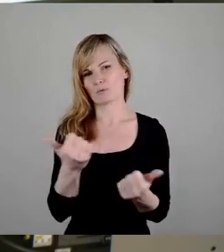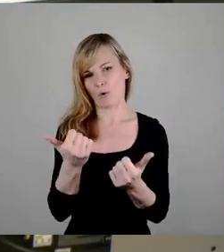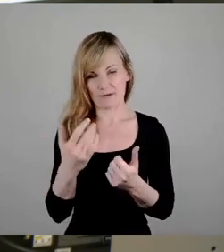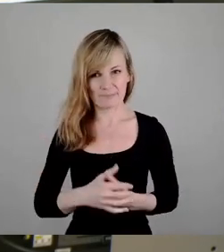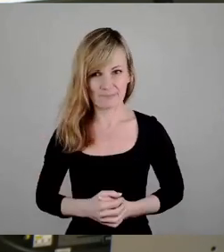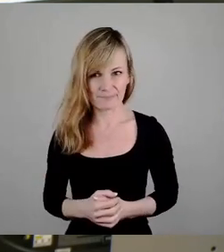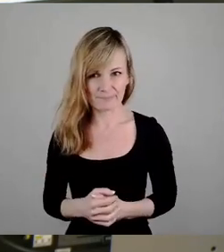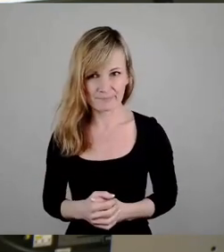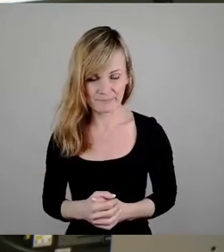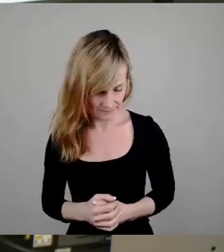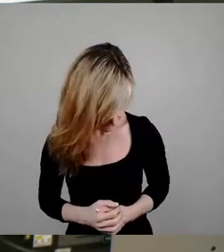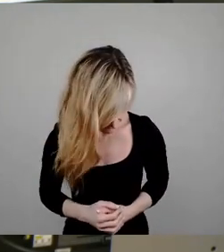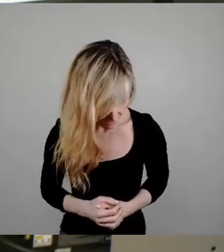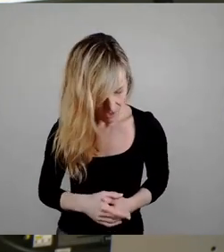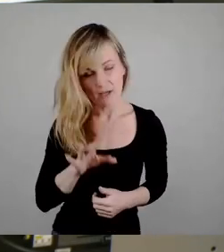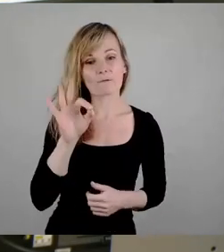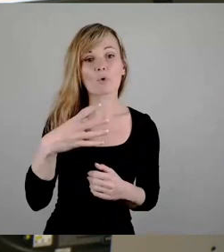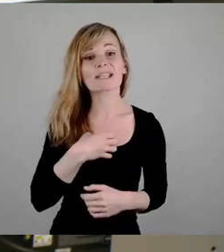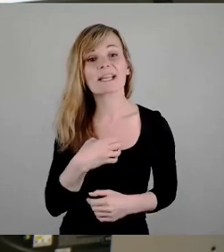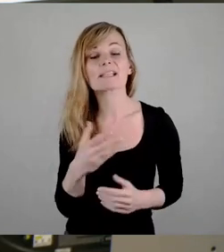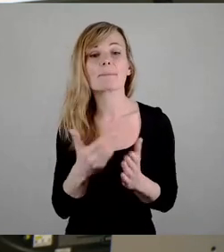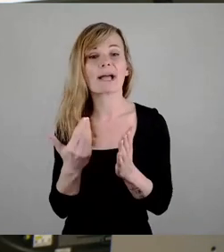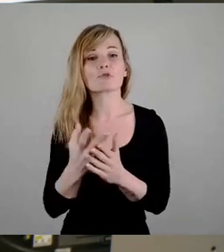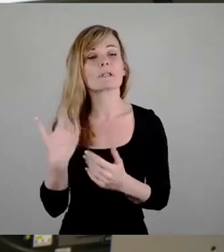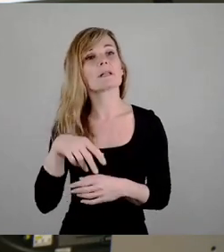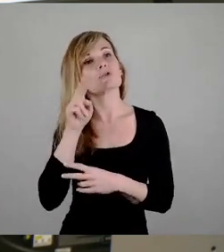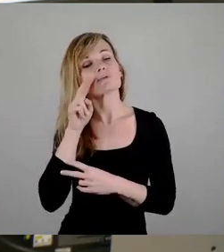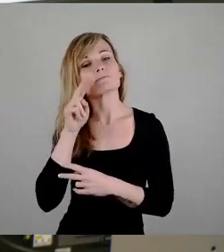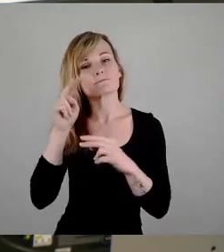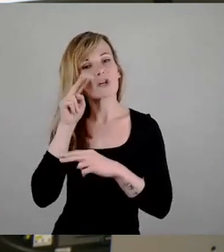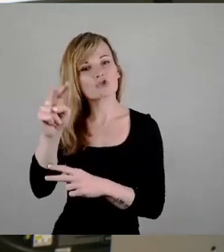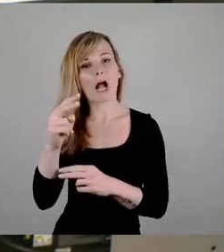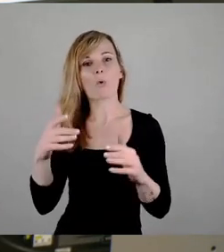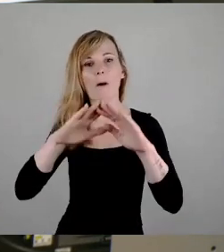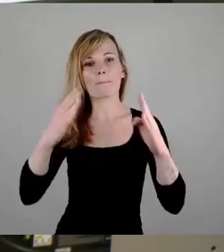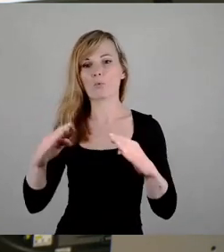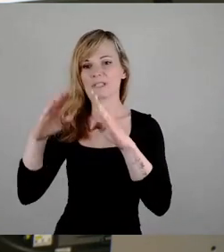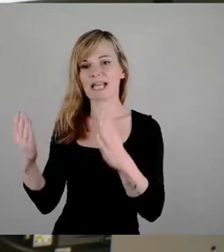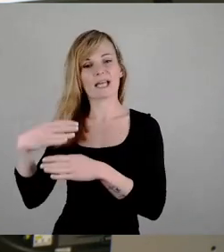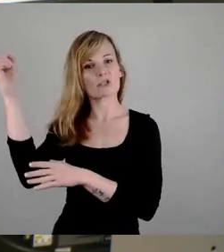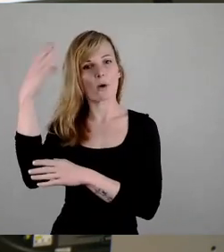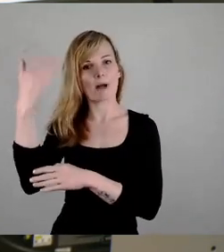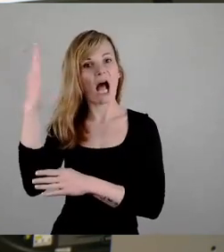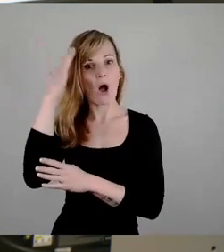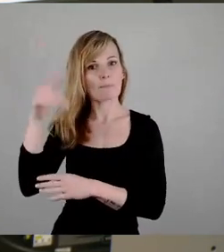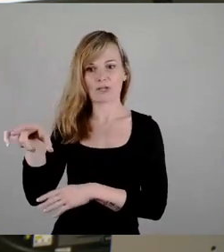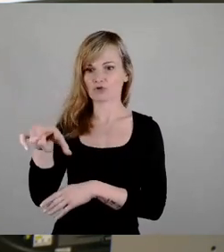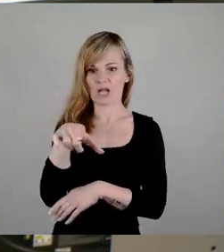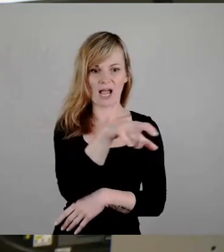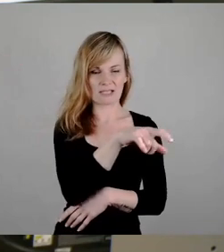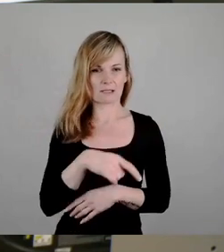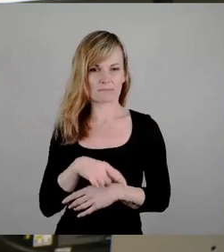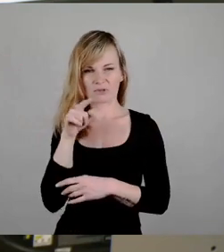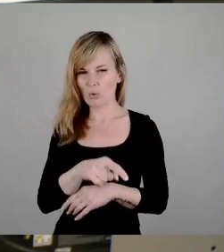Ich kann hier für Dresden zum Beispiel an den Schaubudensommer auf der Hauptstraße erinnern, wo internationale